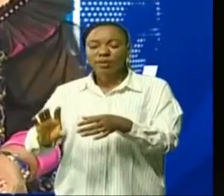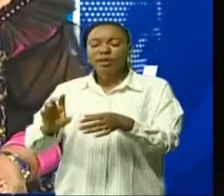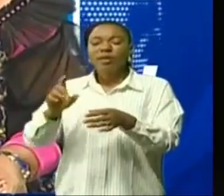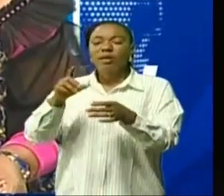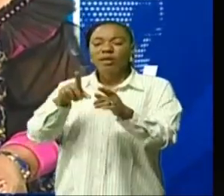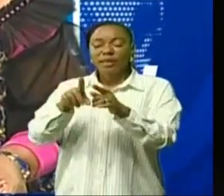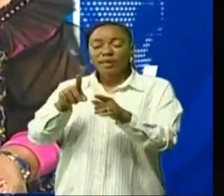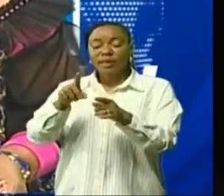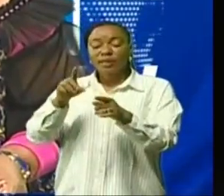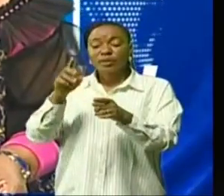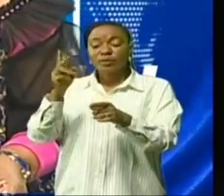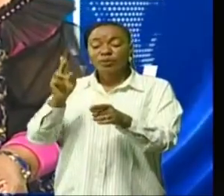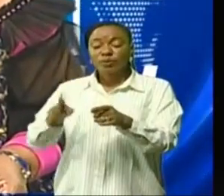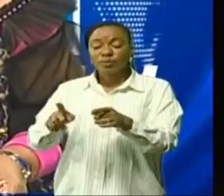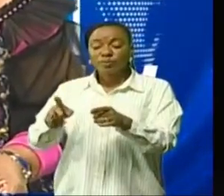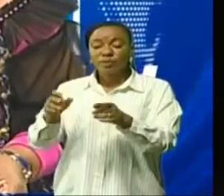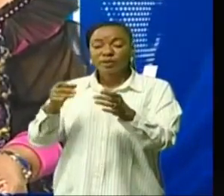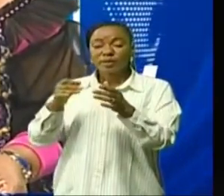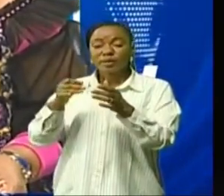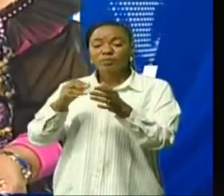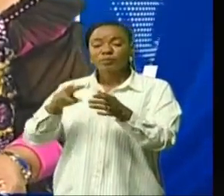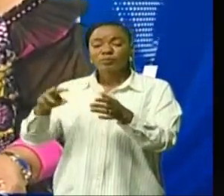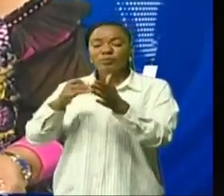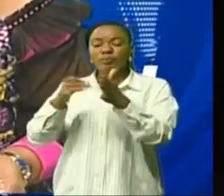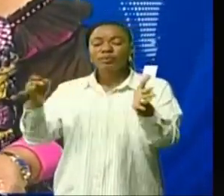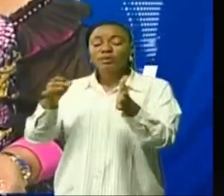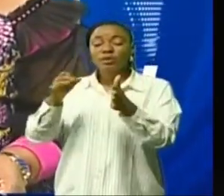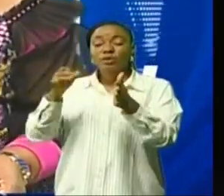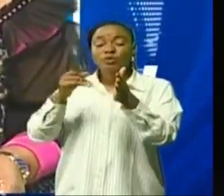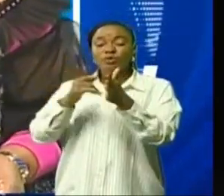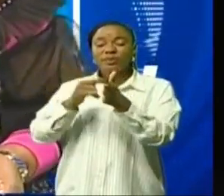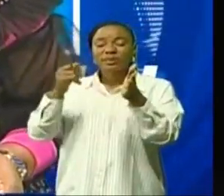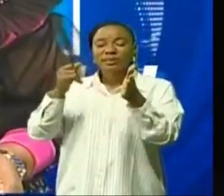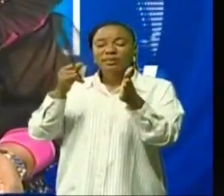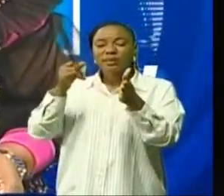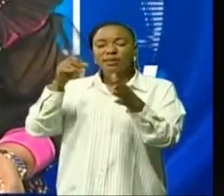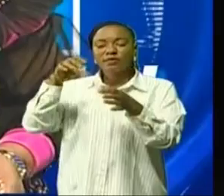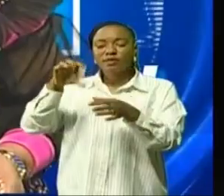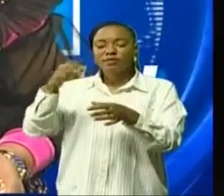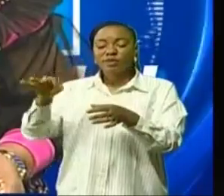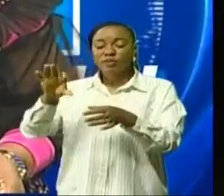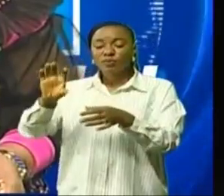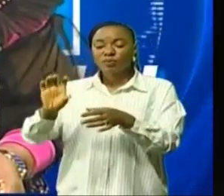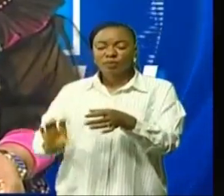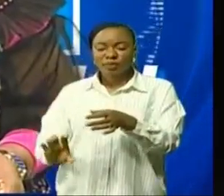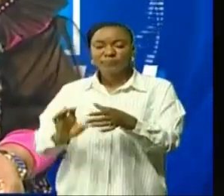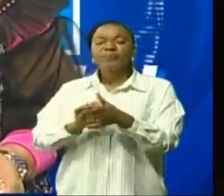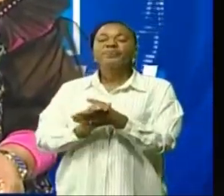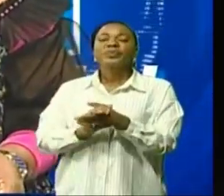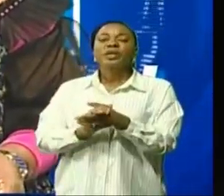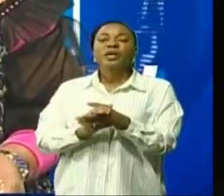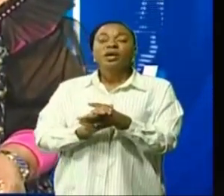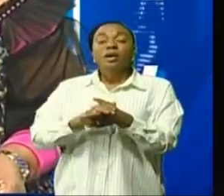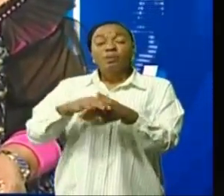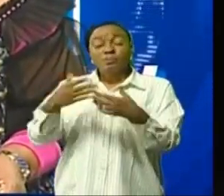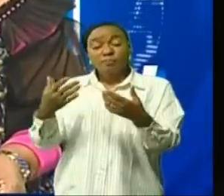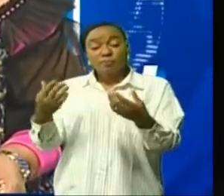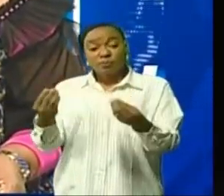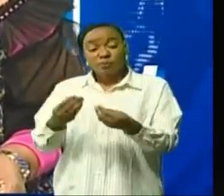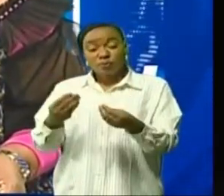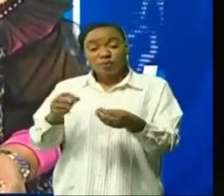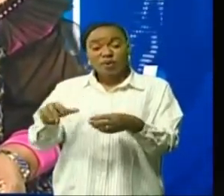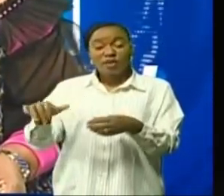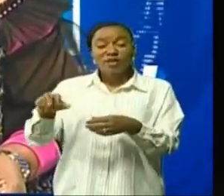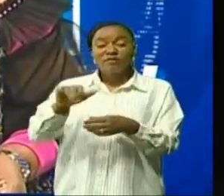.866 francs. Congolais, pour les vols nationaux. Et la zone sud, de 3.300 francs congolais pour les